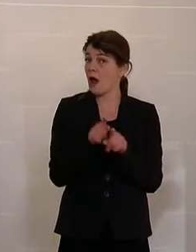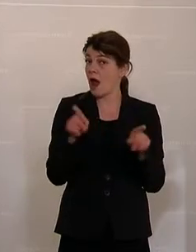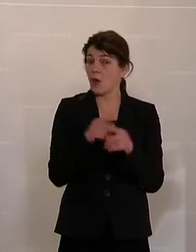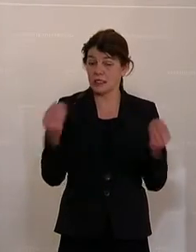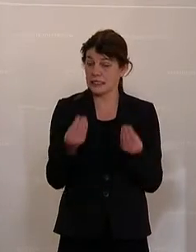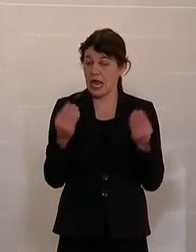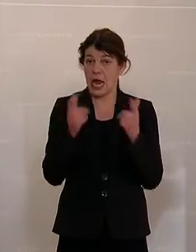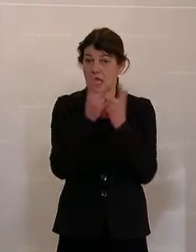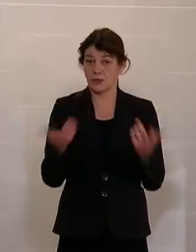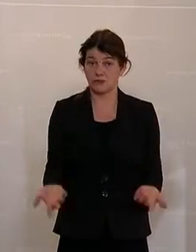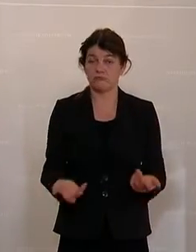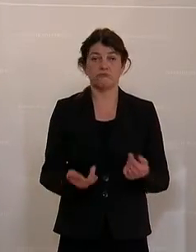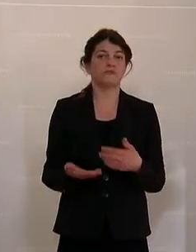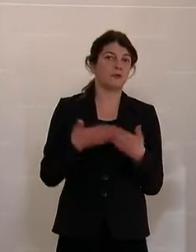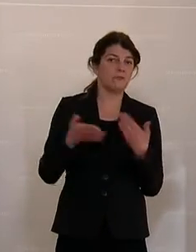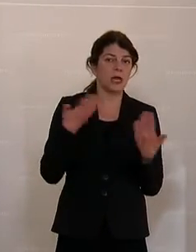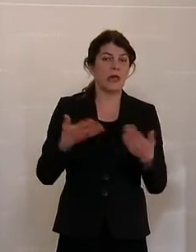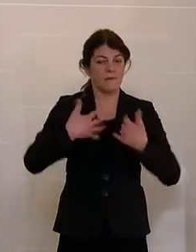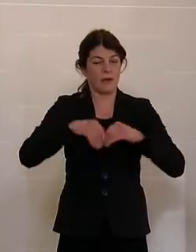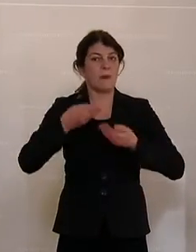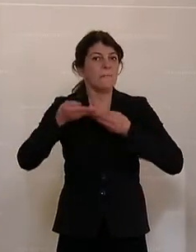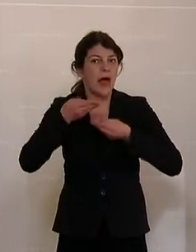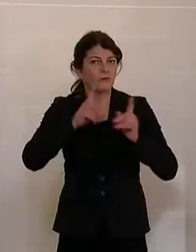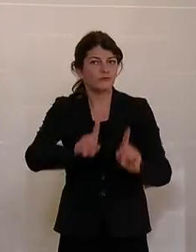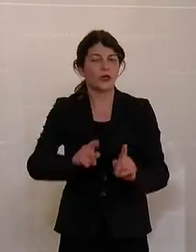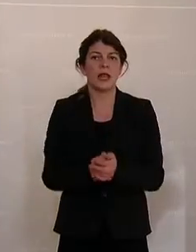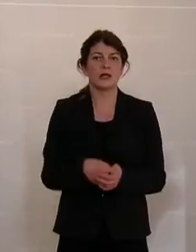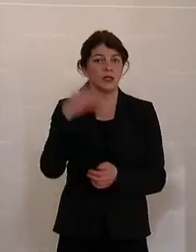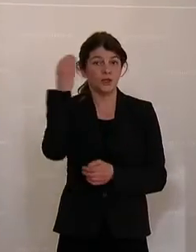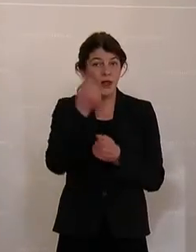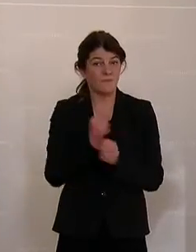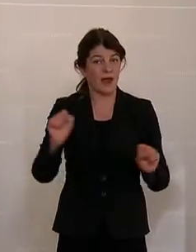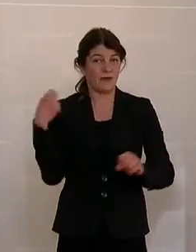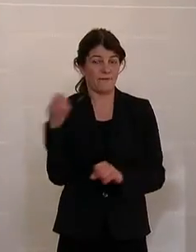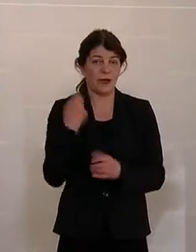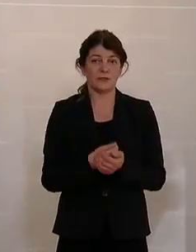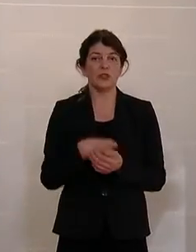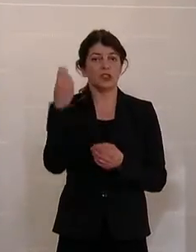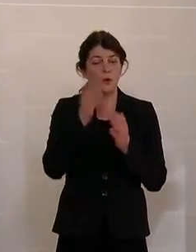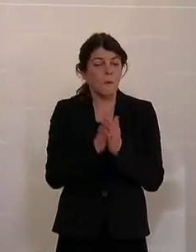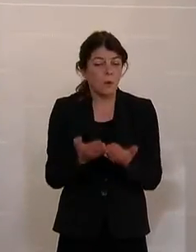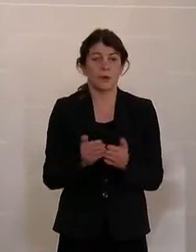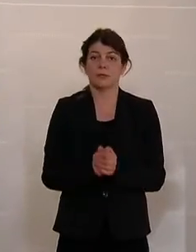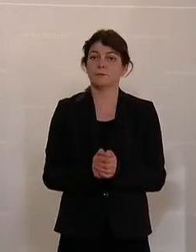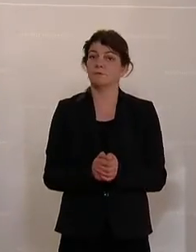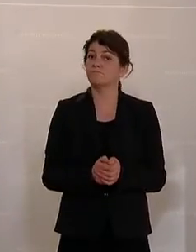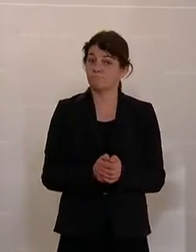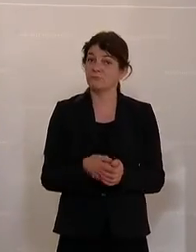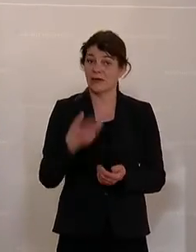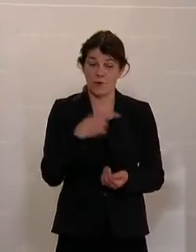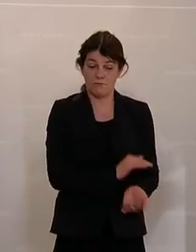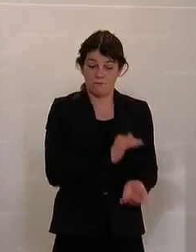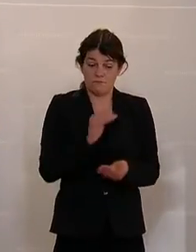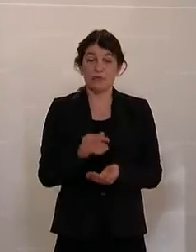Sachleistungen wie die Familienberatungsstellen, die Schülerfreifahrten, Schulbücher werden aus dem